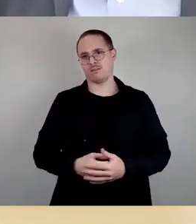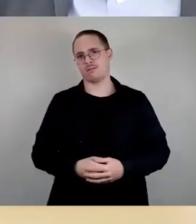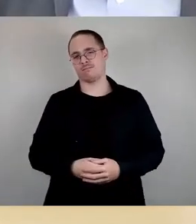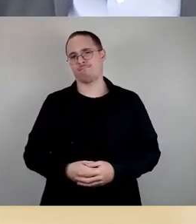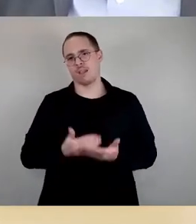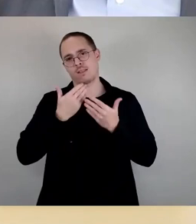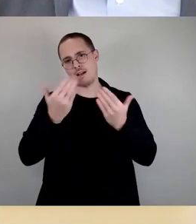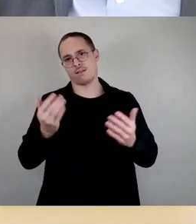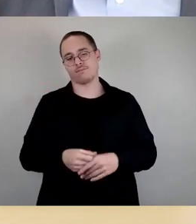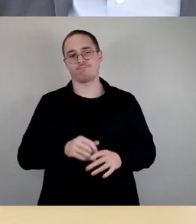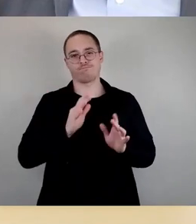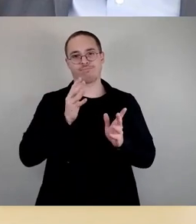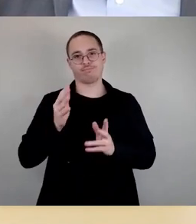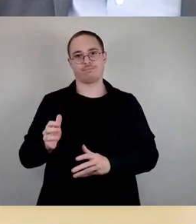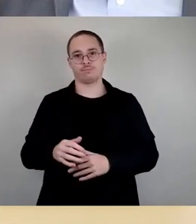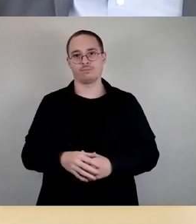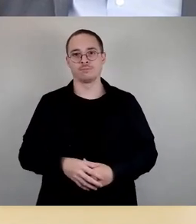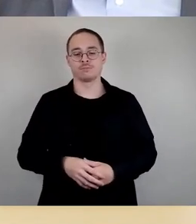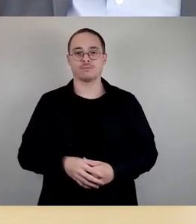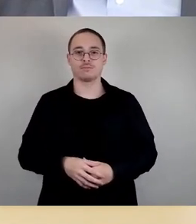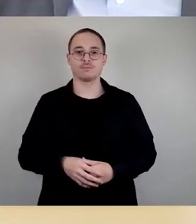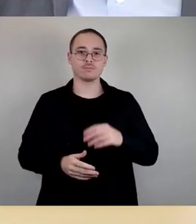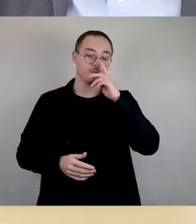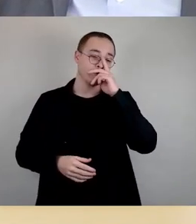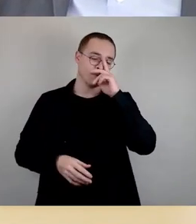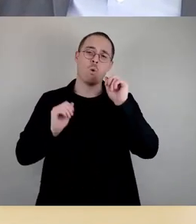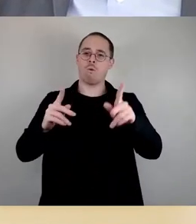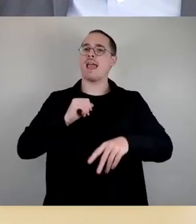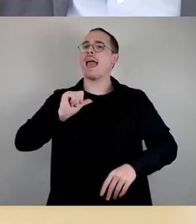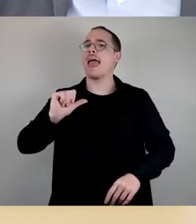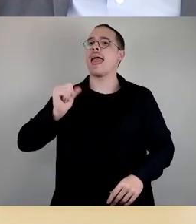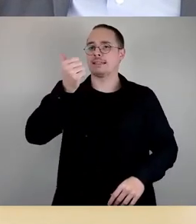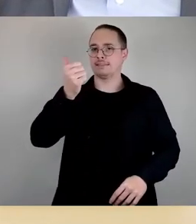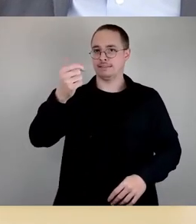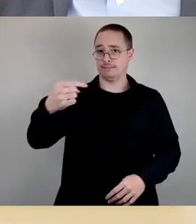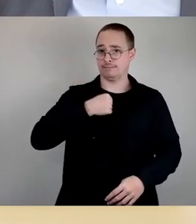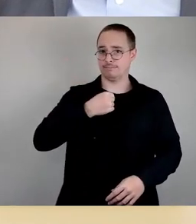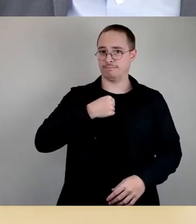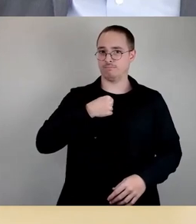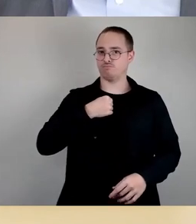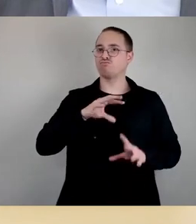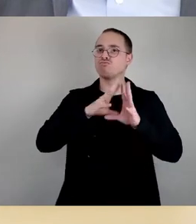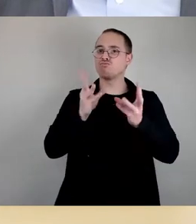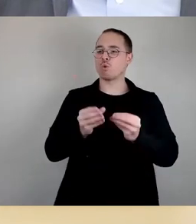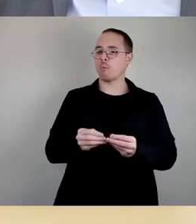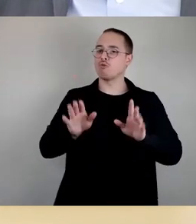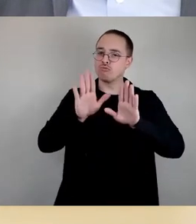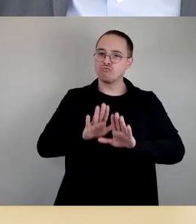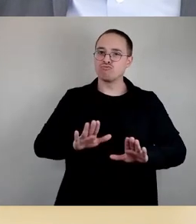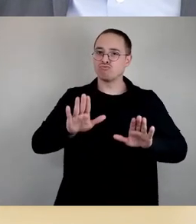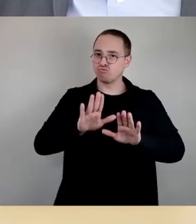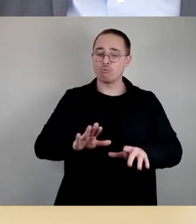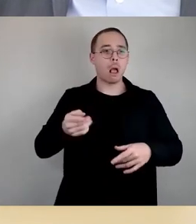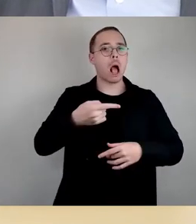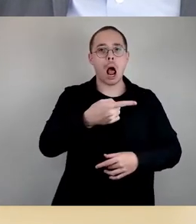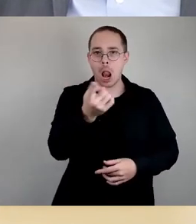Also, erstens, ich bin in der Regel relativ großzügig mit allen, auch mal bei